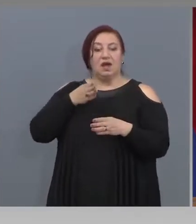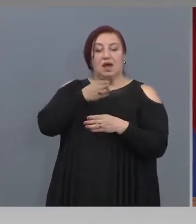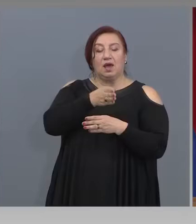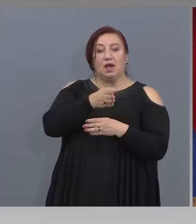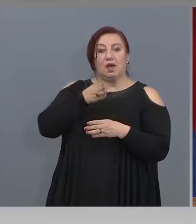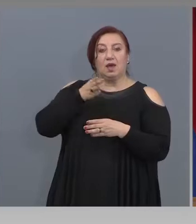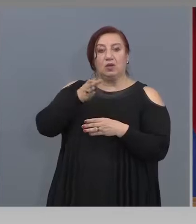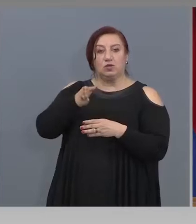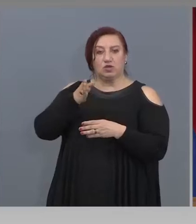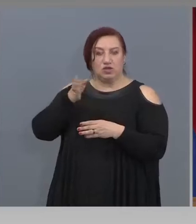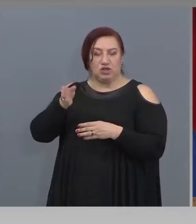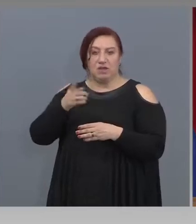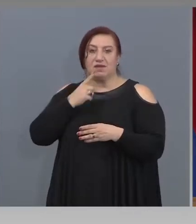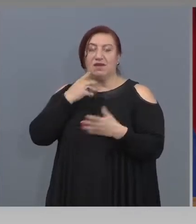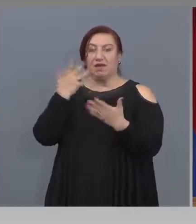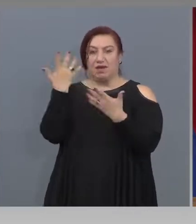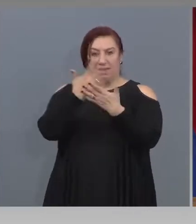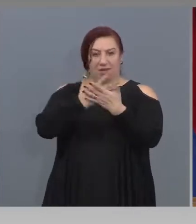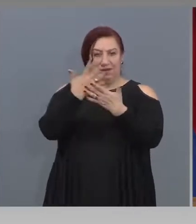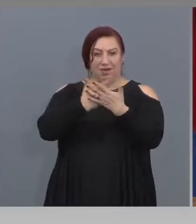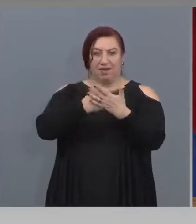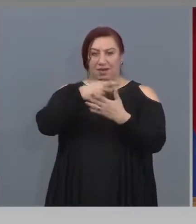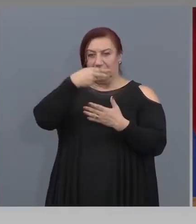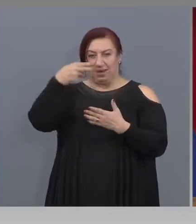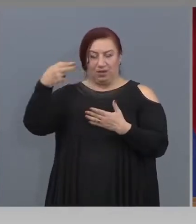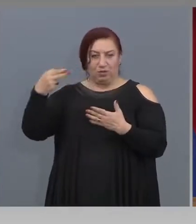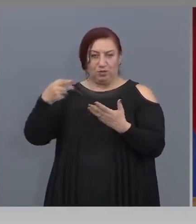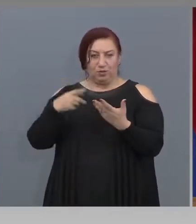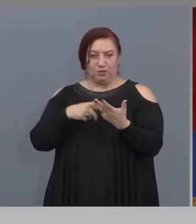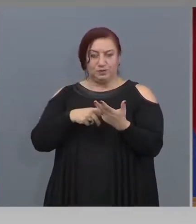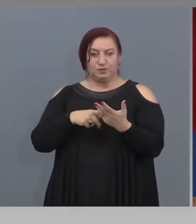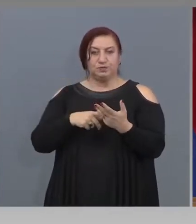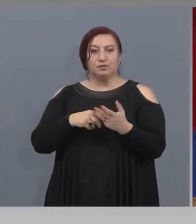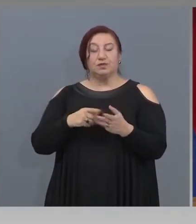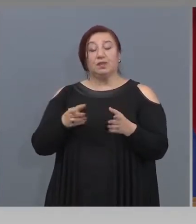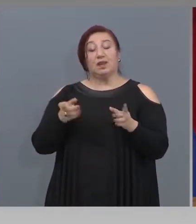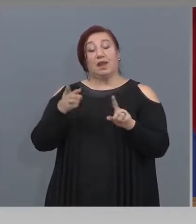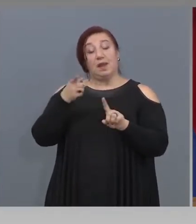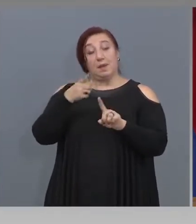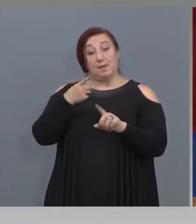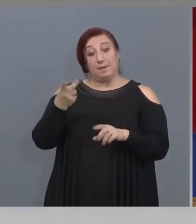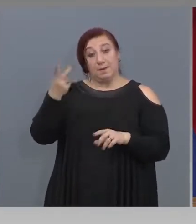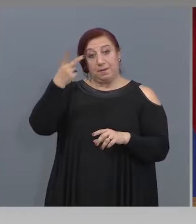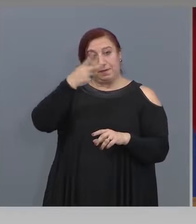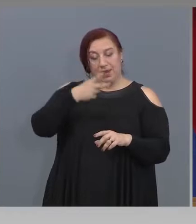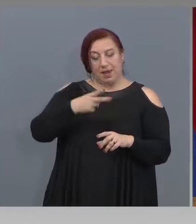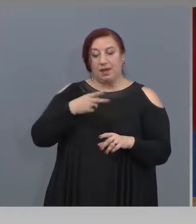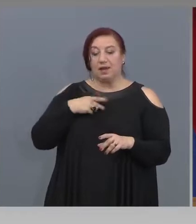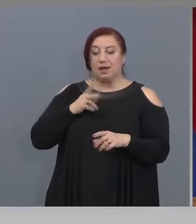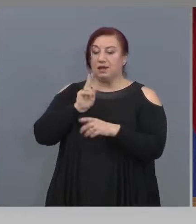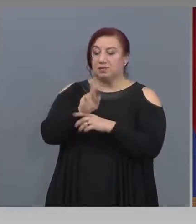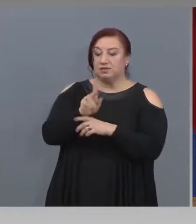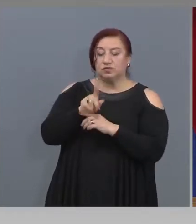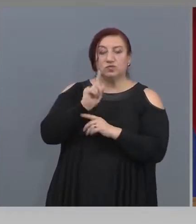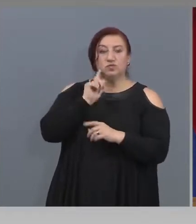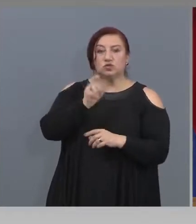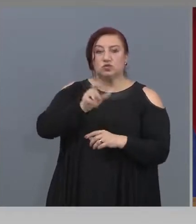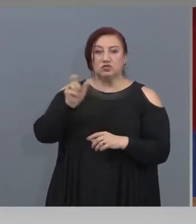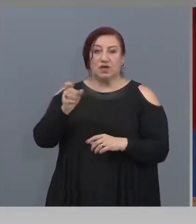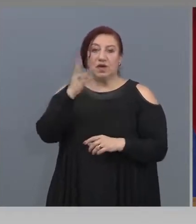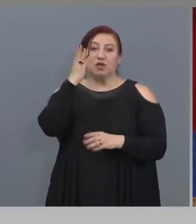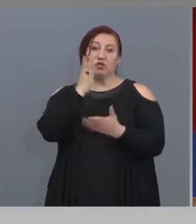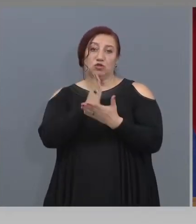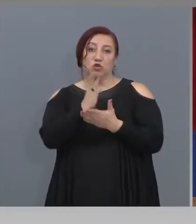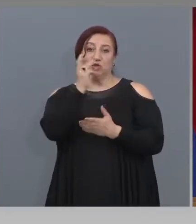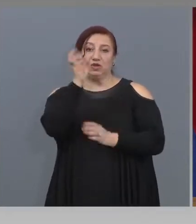кина в рамките отново на 30% напълняемост на салоните.